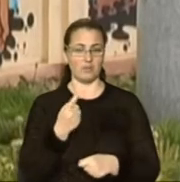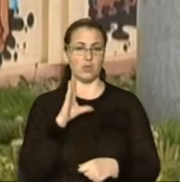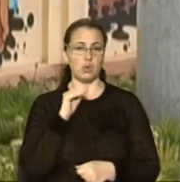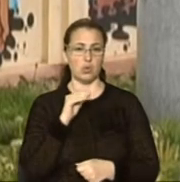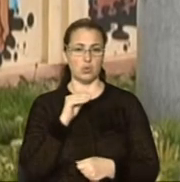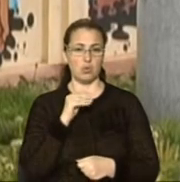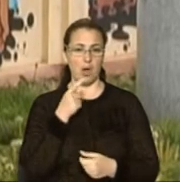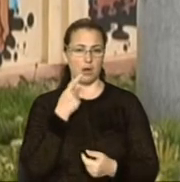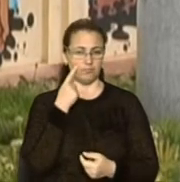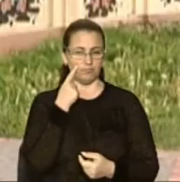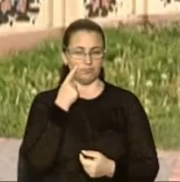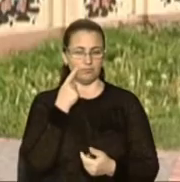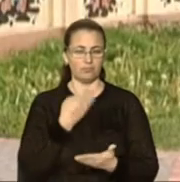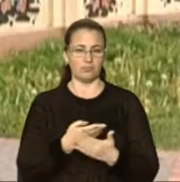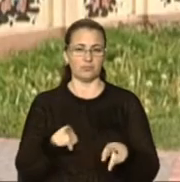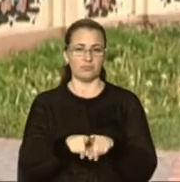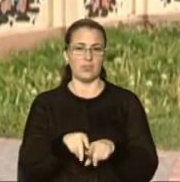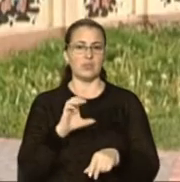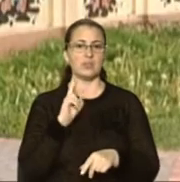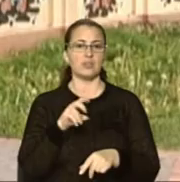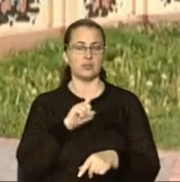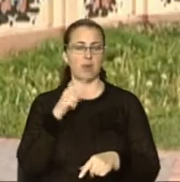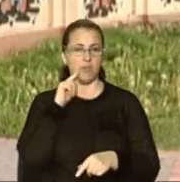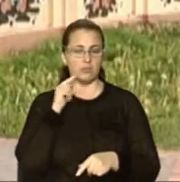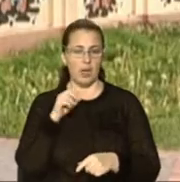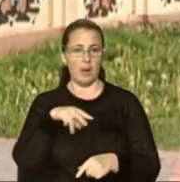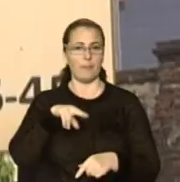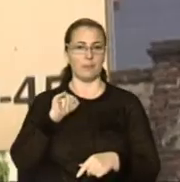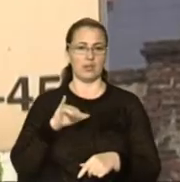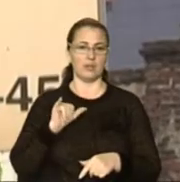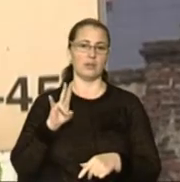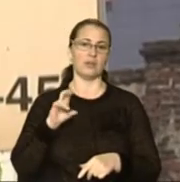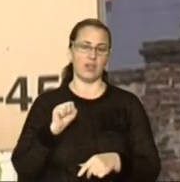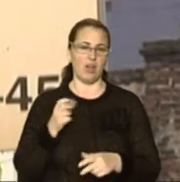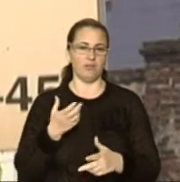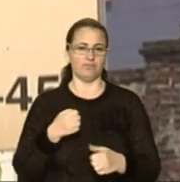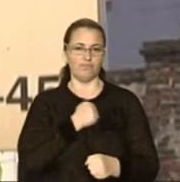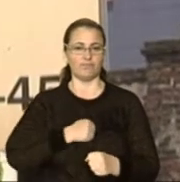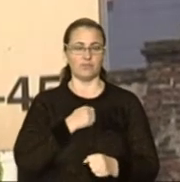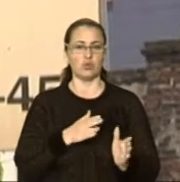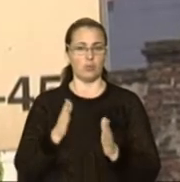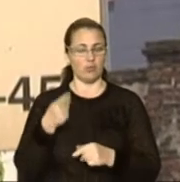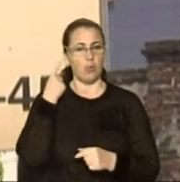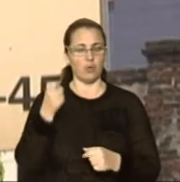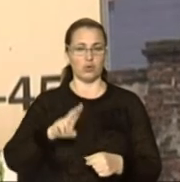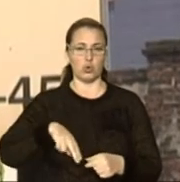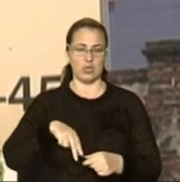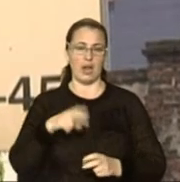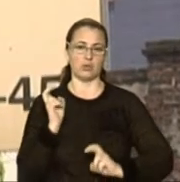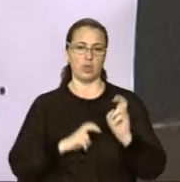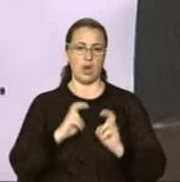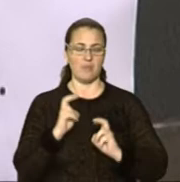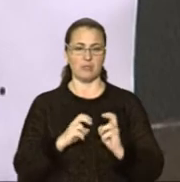собаки симптоми, схожі на сказ. Піну з рота та агресивну поведінку, повідомила директорка комунального підприємства